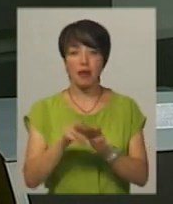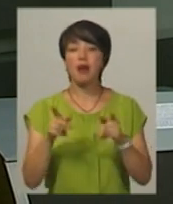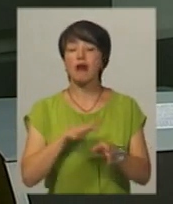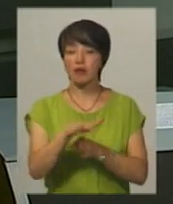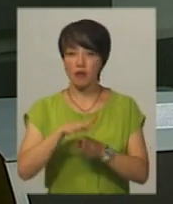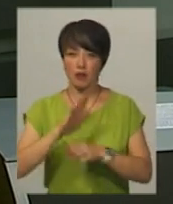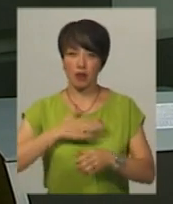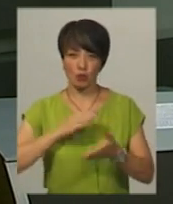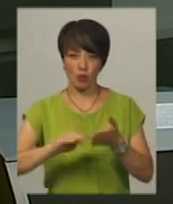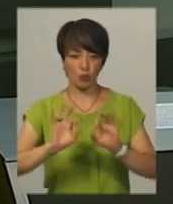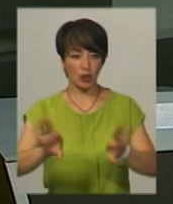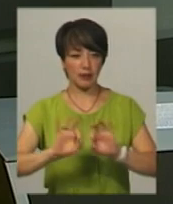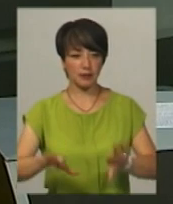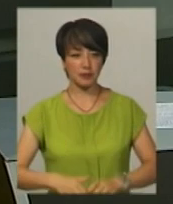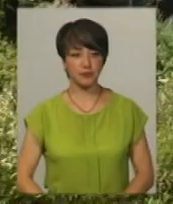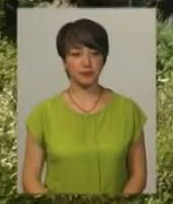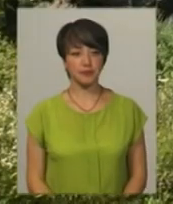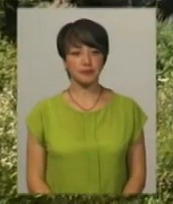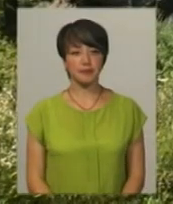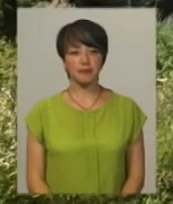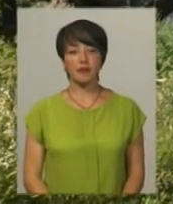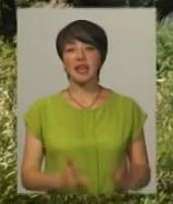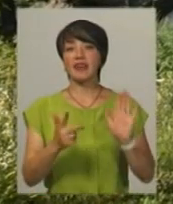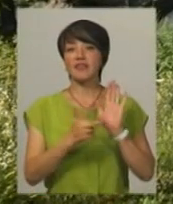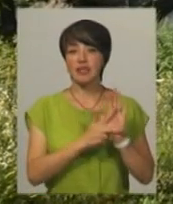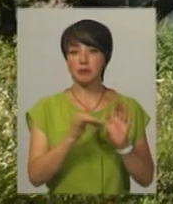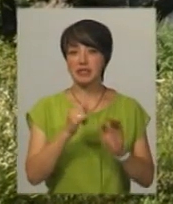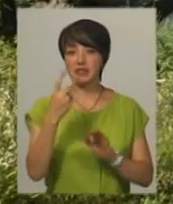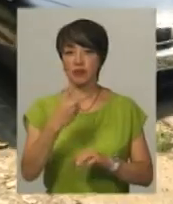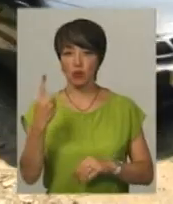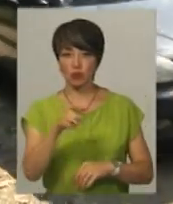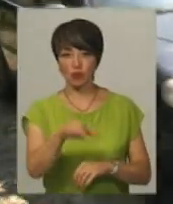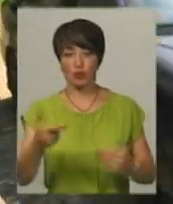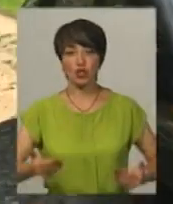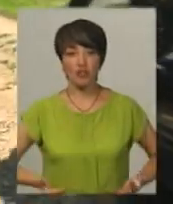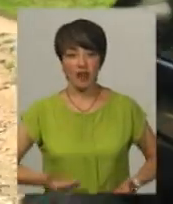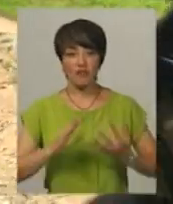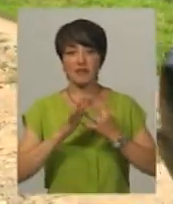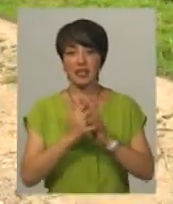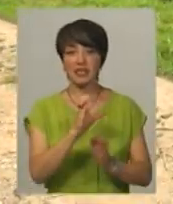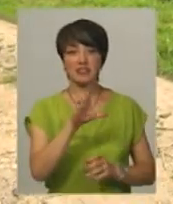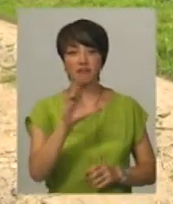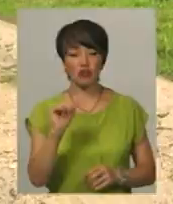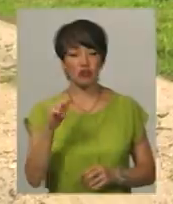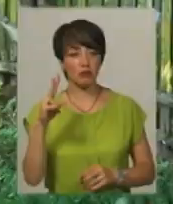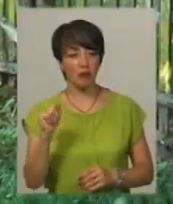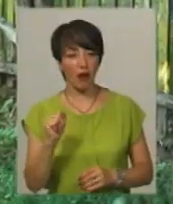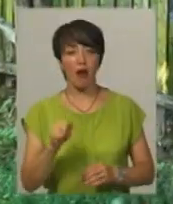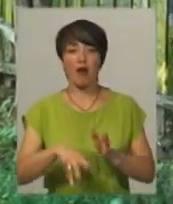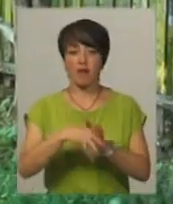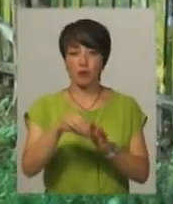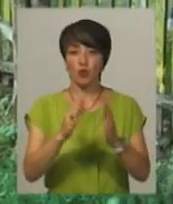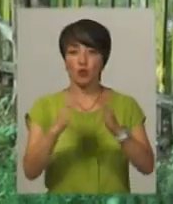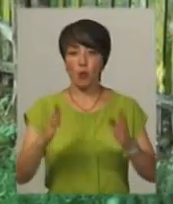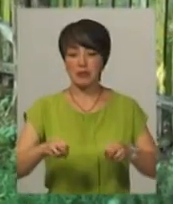відбувається, бачила Леся Боровець. Вісім із 21 виборця, що проживає у селі Свічна, голосують вдома. До них